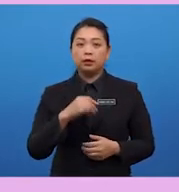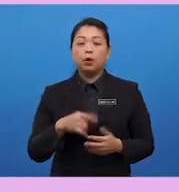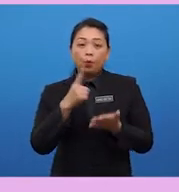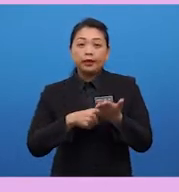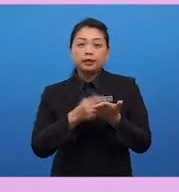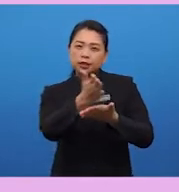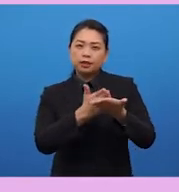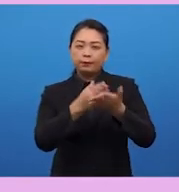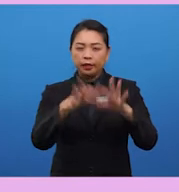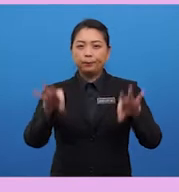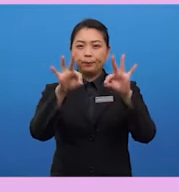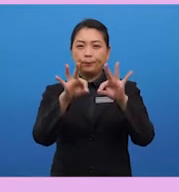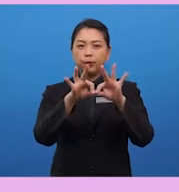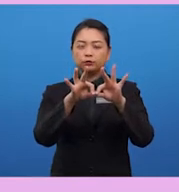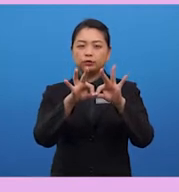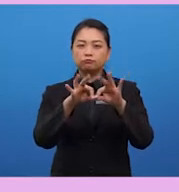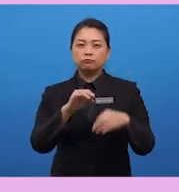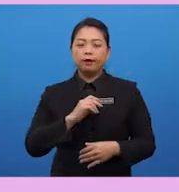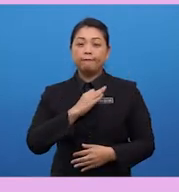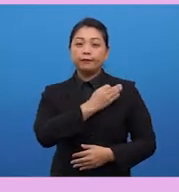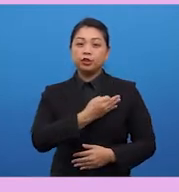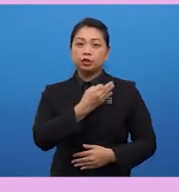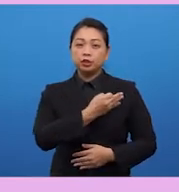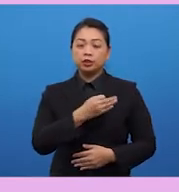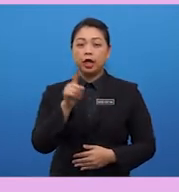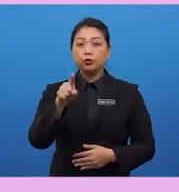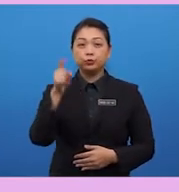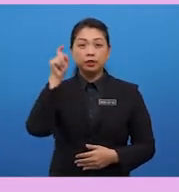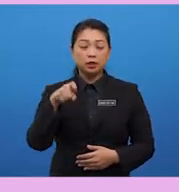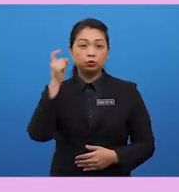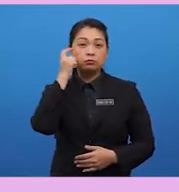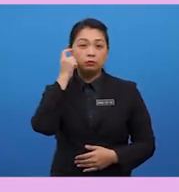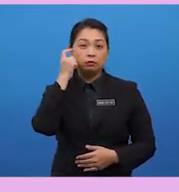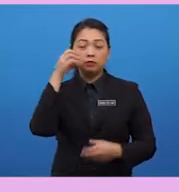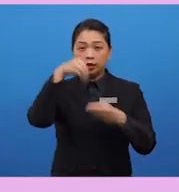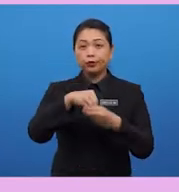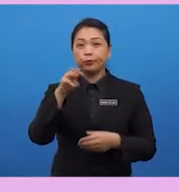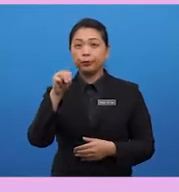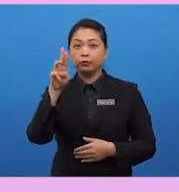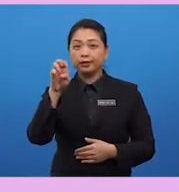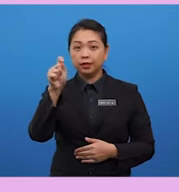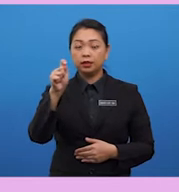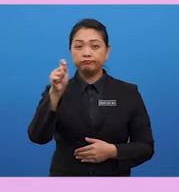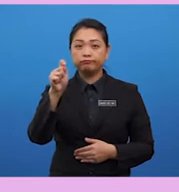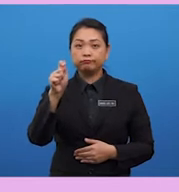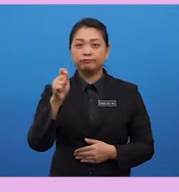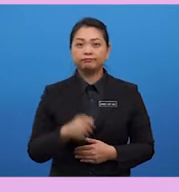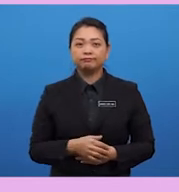of the important features that you need to remember in order to do well in your writing test?